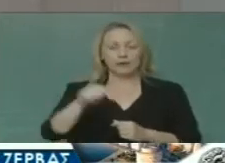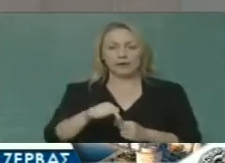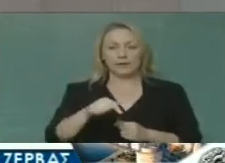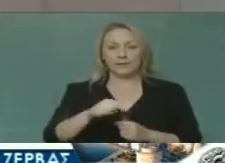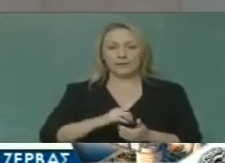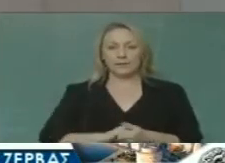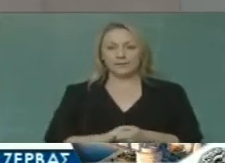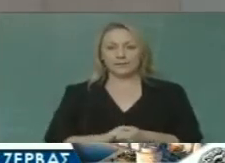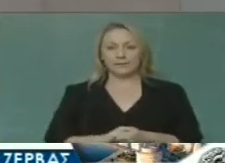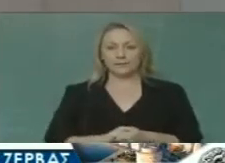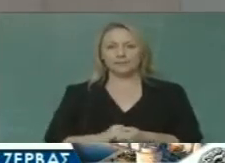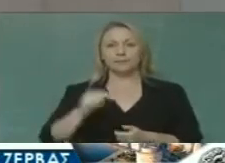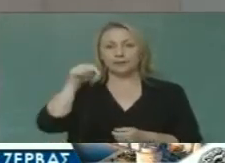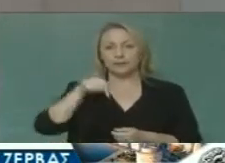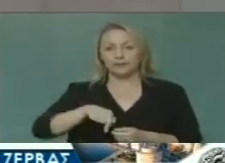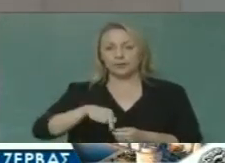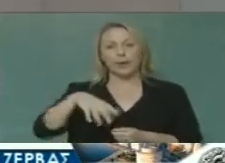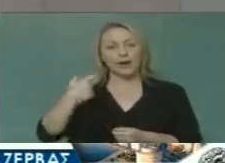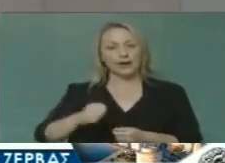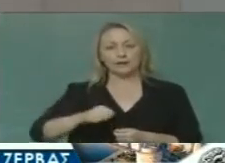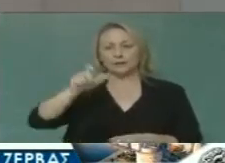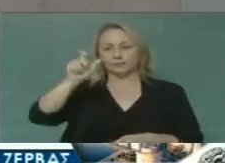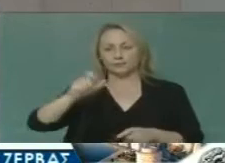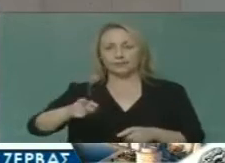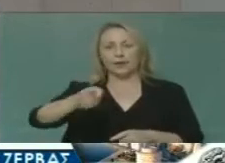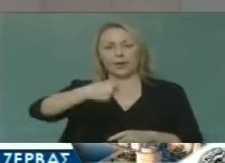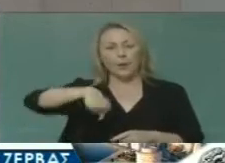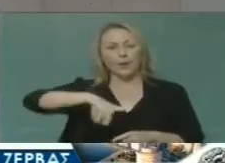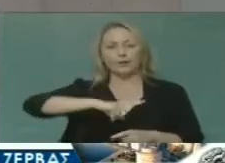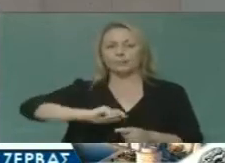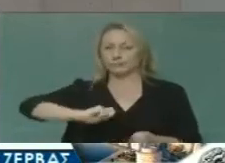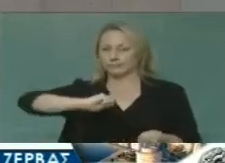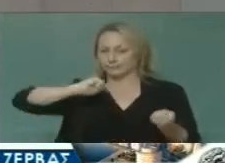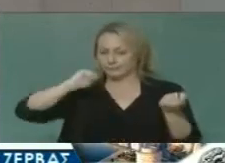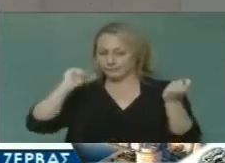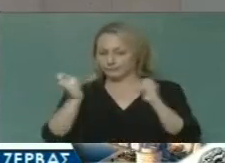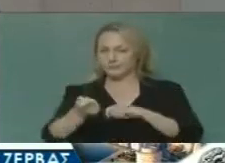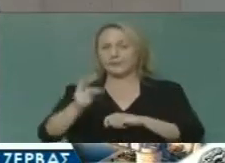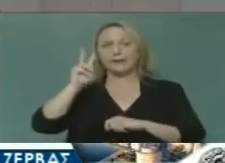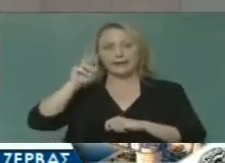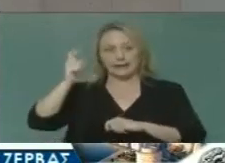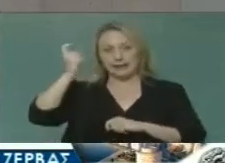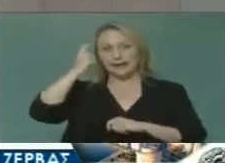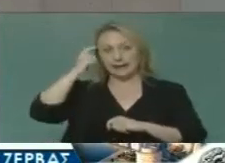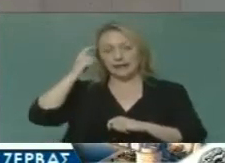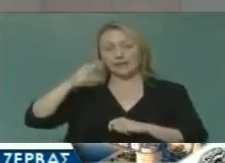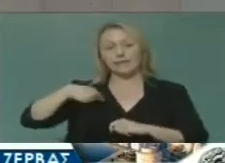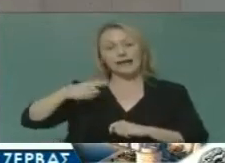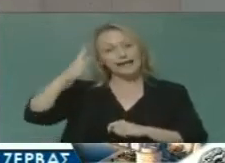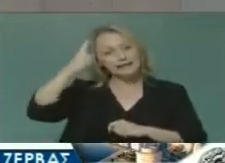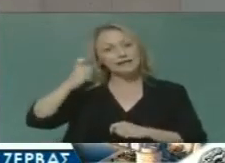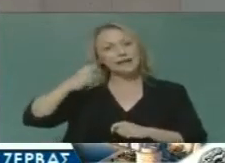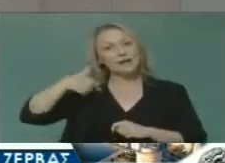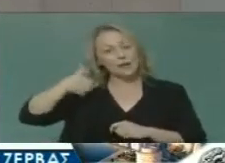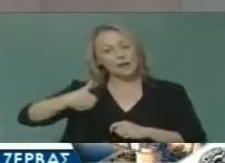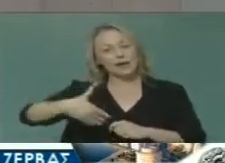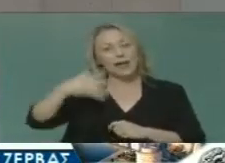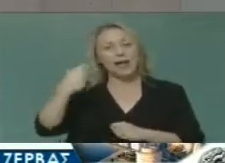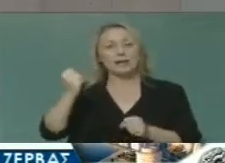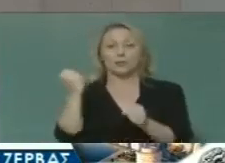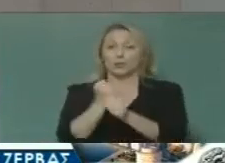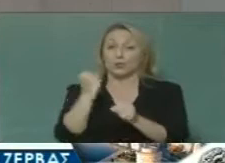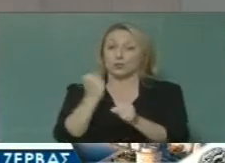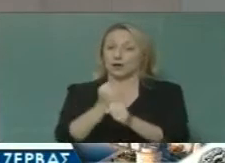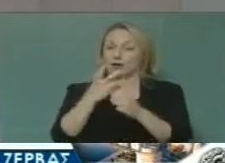Αυτή η στροφή έχει γίνει αντιληπτή σε πολλά επίπεδα, σε πολλά παιδεία αλλά αναγνωρίζω ότι χρειάζεται ακόμα πολλή δουλειά.